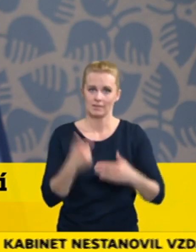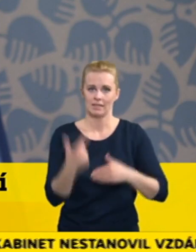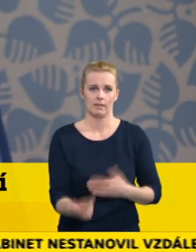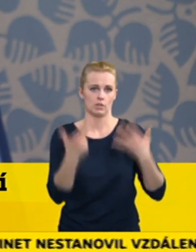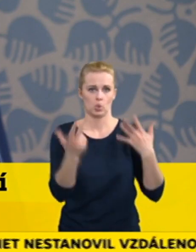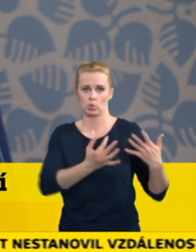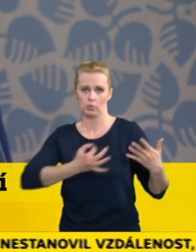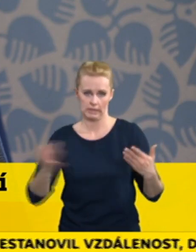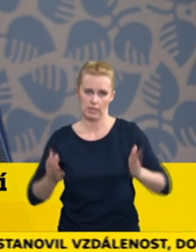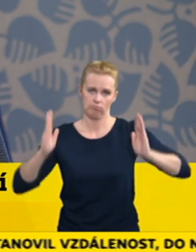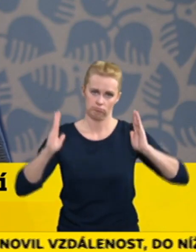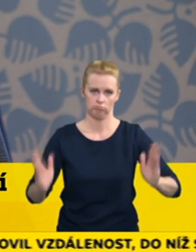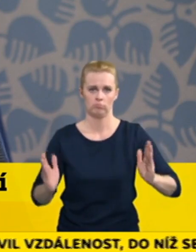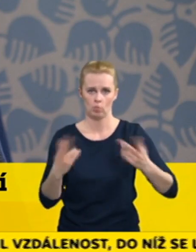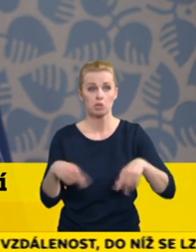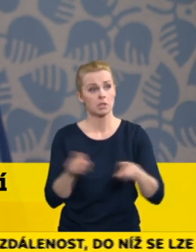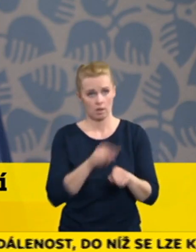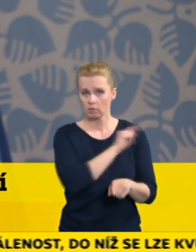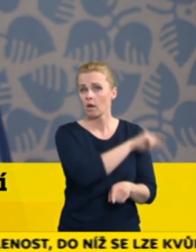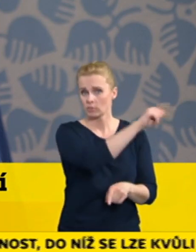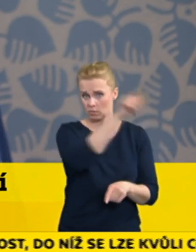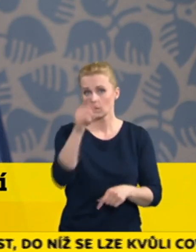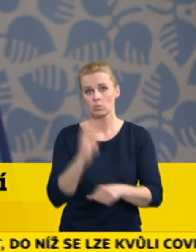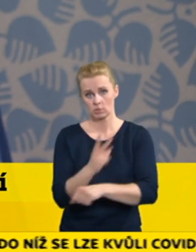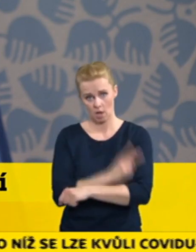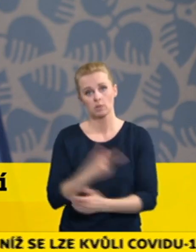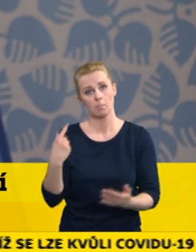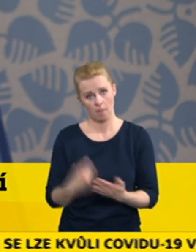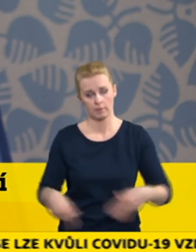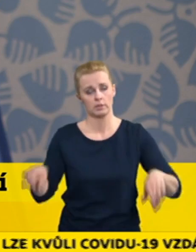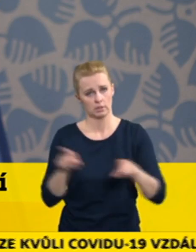stejně jako v řadě jiných zemí, které jsou si vědomi tady tohoto,